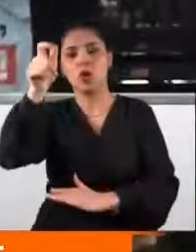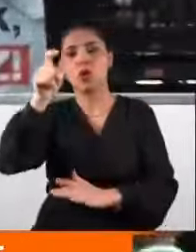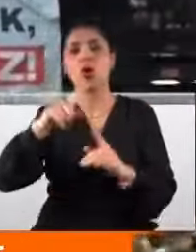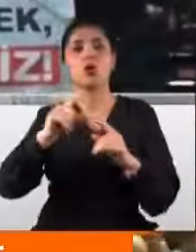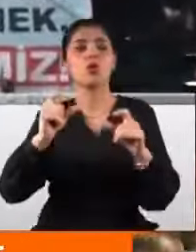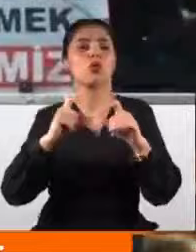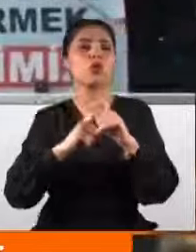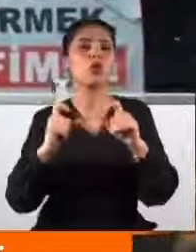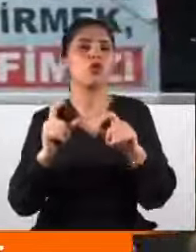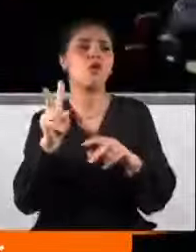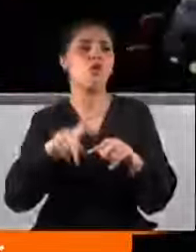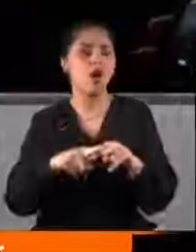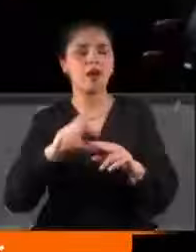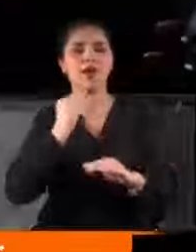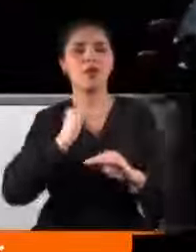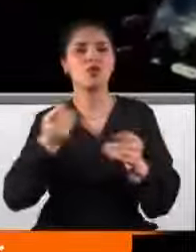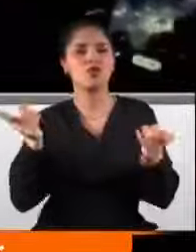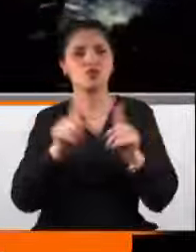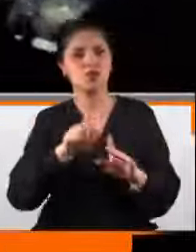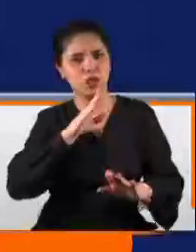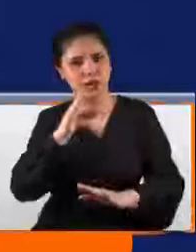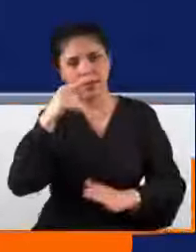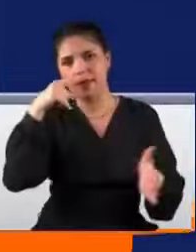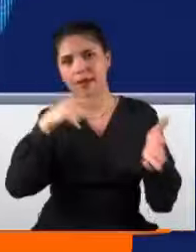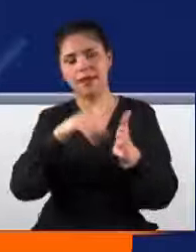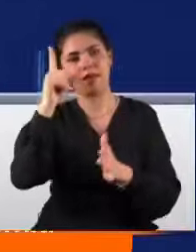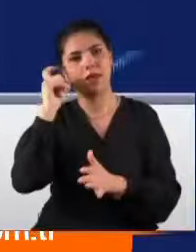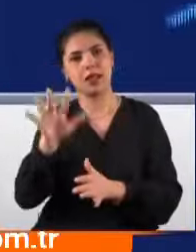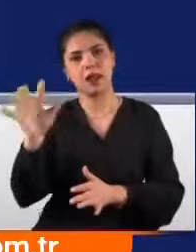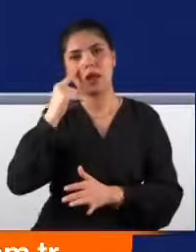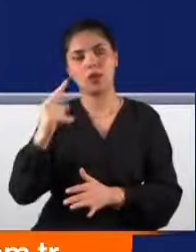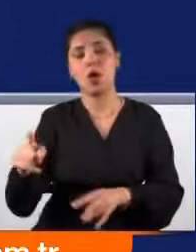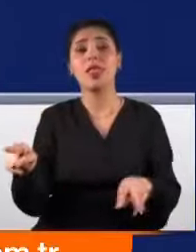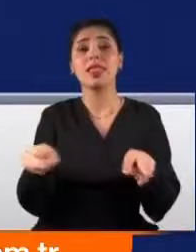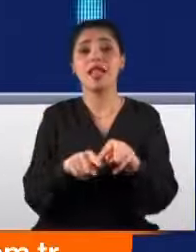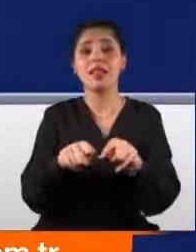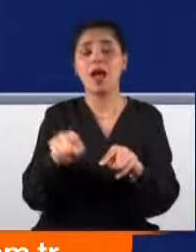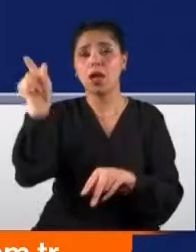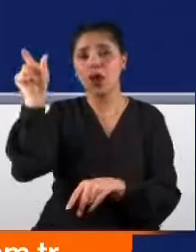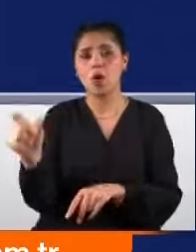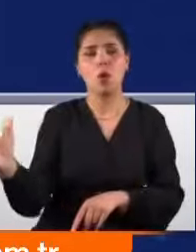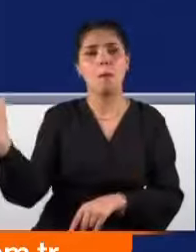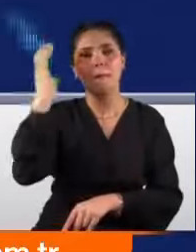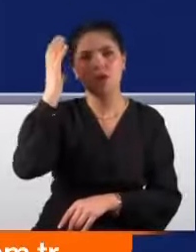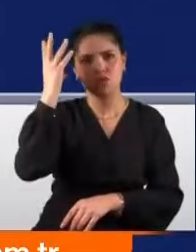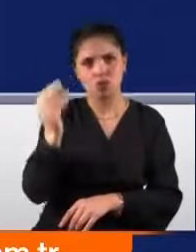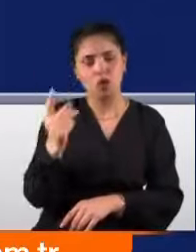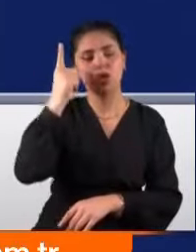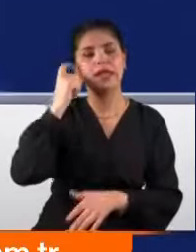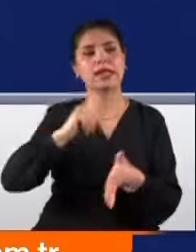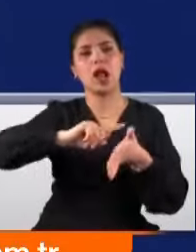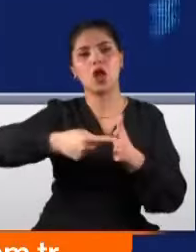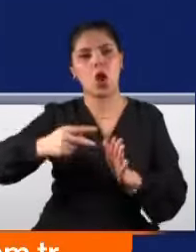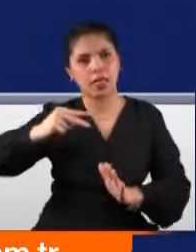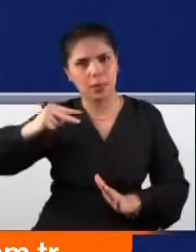gençlik buluşması oldu. Hedefinde yine İsrail vardı. Netanyahu'nun başında bulunduğu İsrail yönetimi